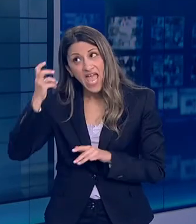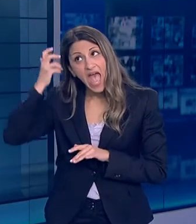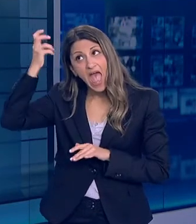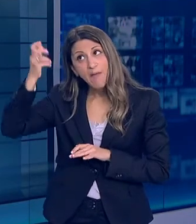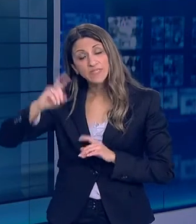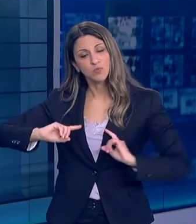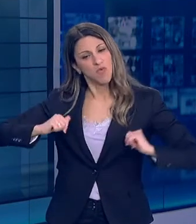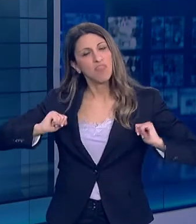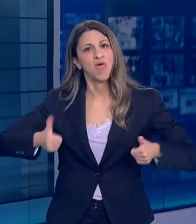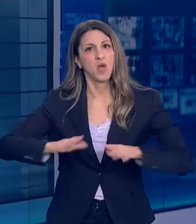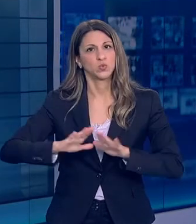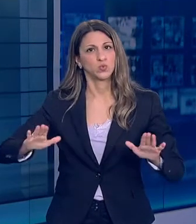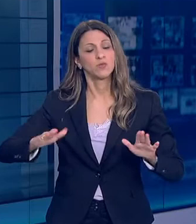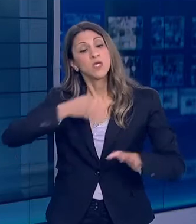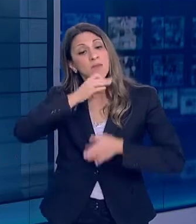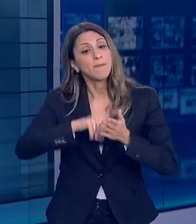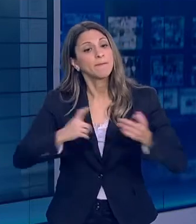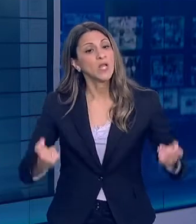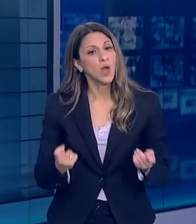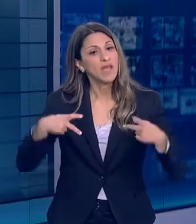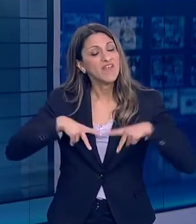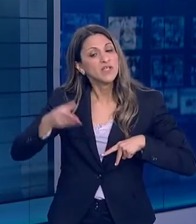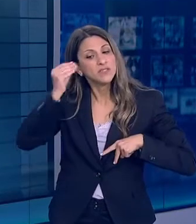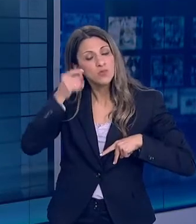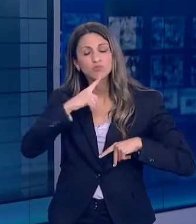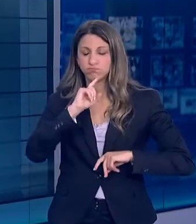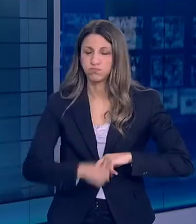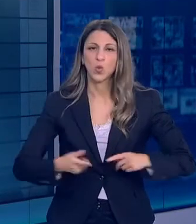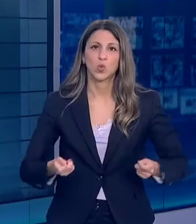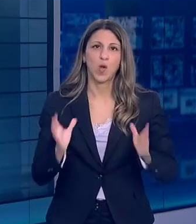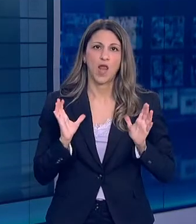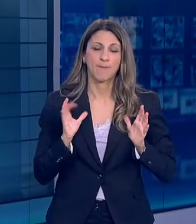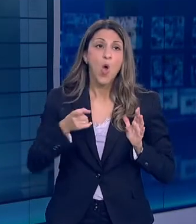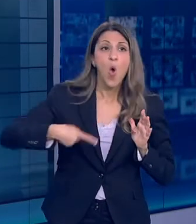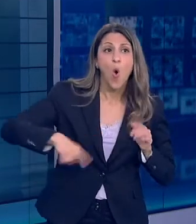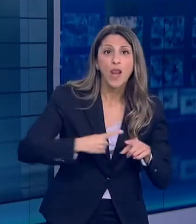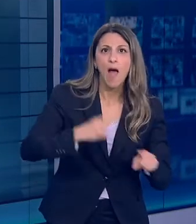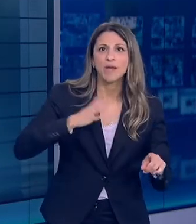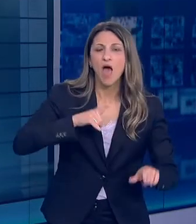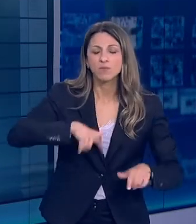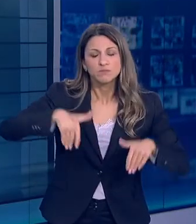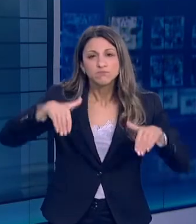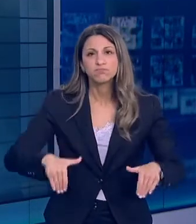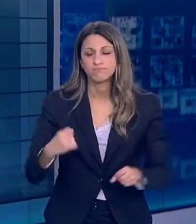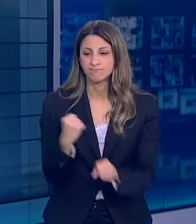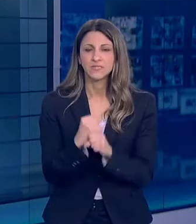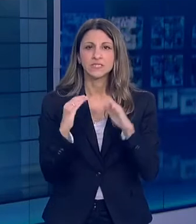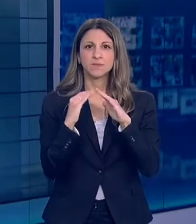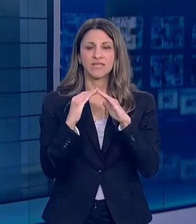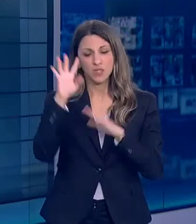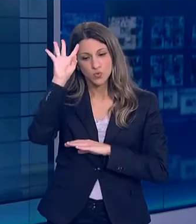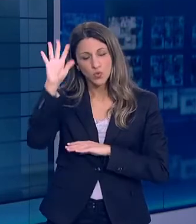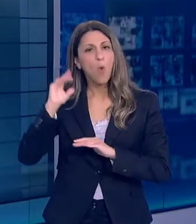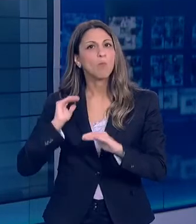πολιτείας αλλά αφού τηρήθηκε αποτέλεσε και απόφαση όλων μας των απλών ανθρώπων που έμειναν σπίτι να προστατεύσουν τους